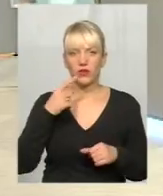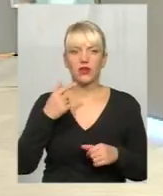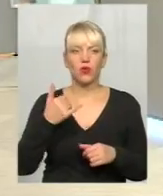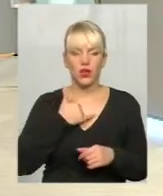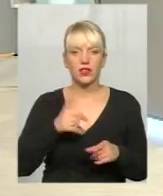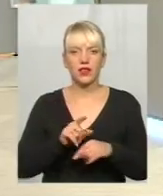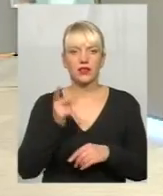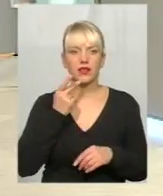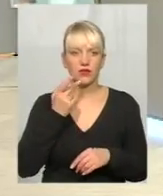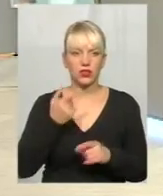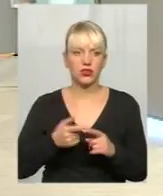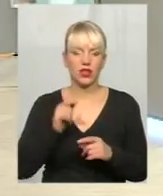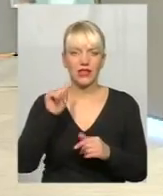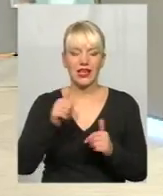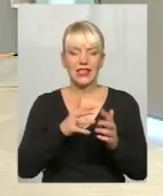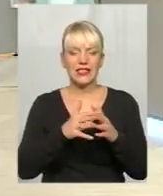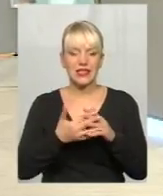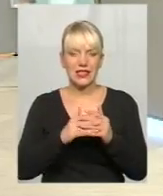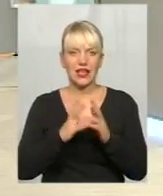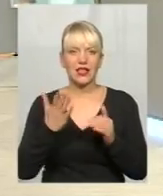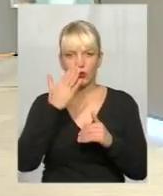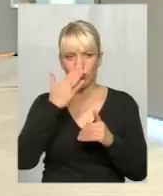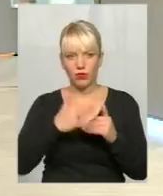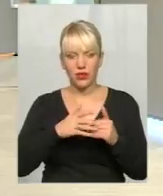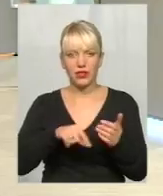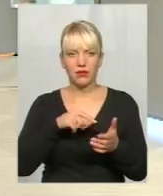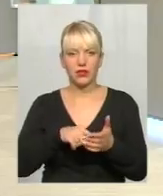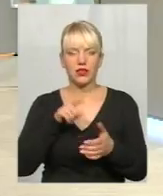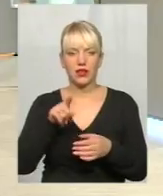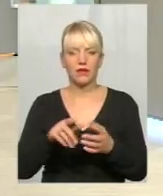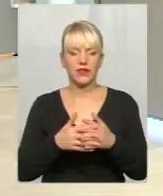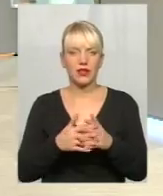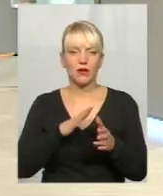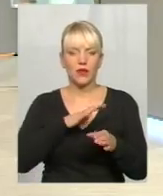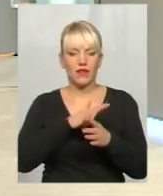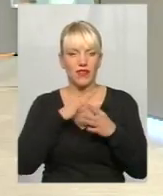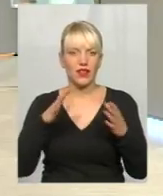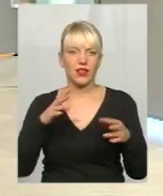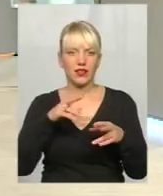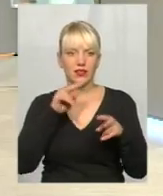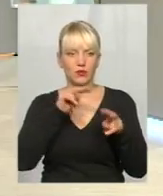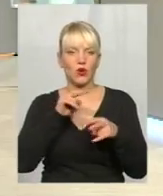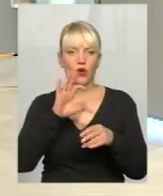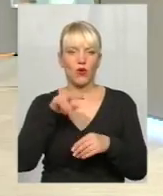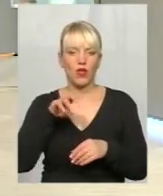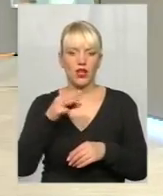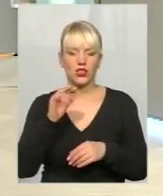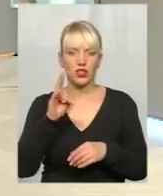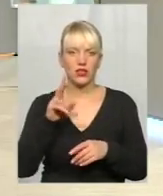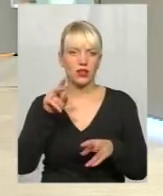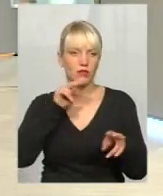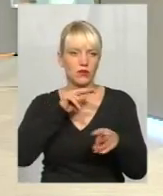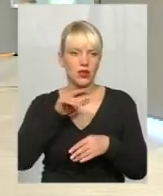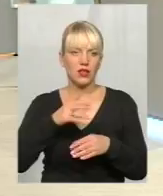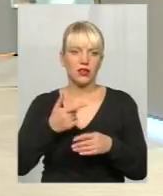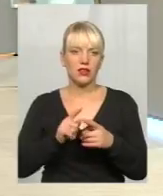тих селах, особливо, які поблизу міст, так, там була дуже велика кількість спострігачів. От якщо взяти, навіть, той Олешин, там заходиш, а там